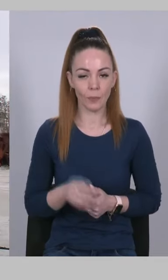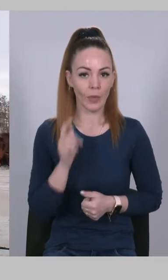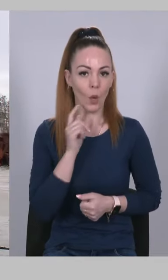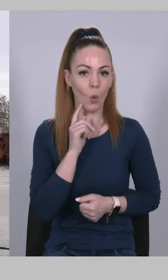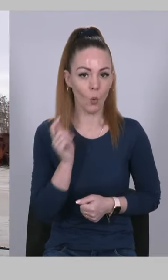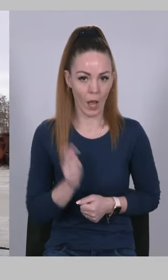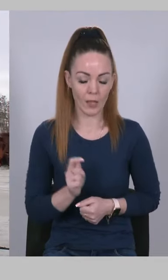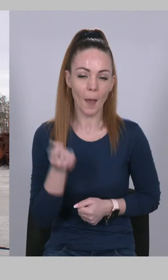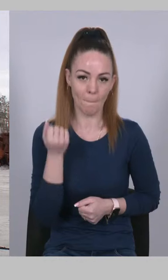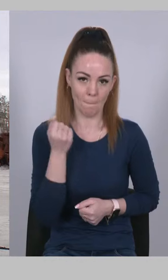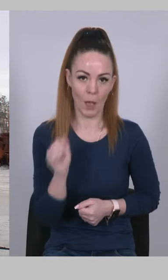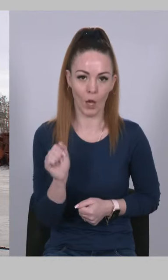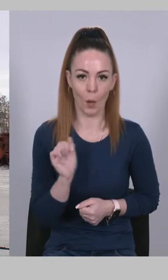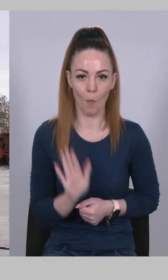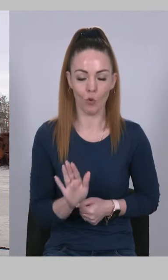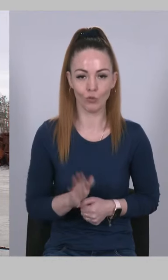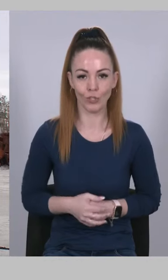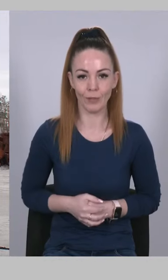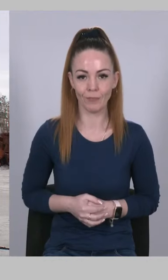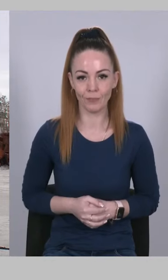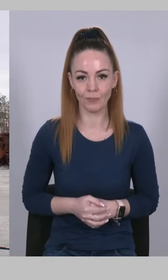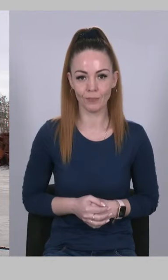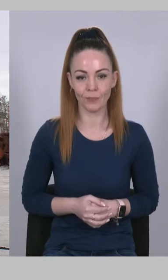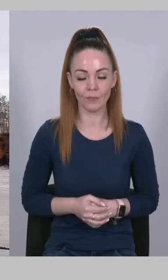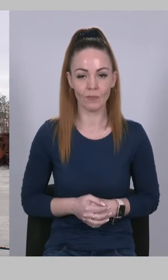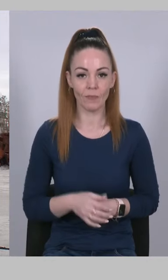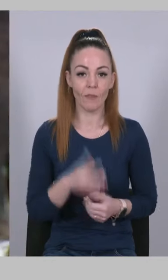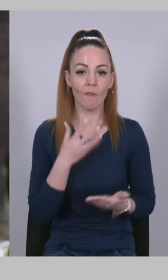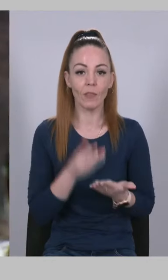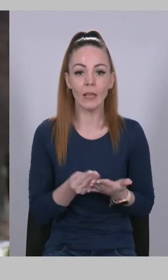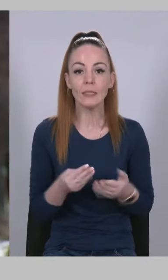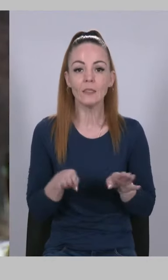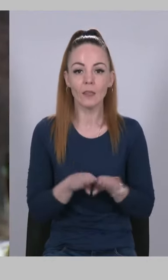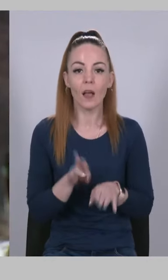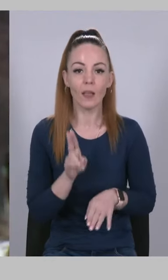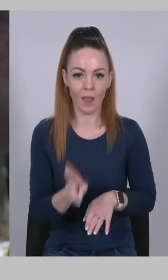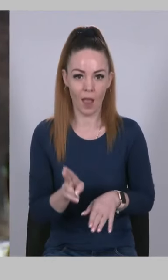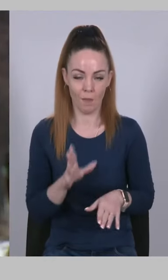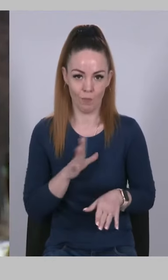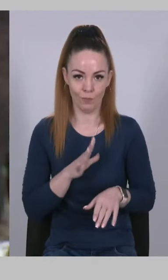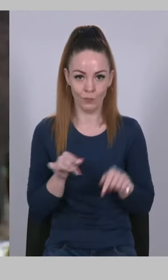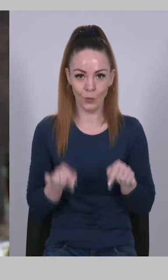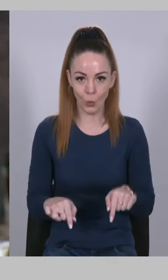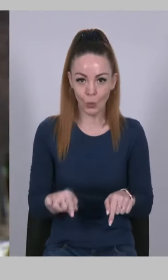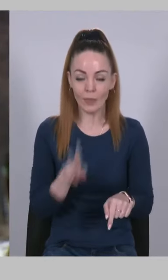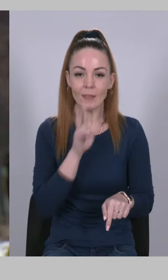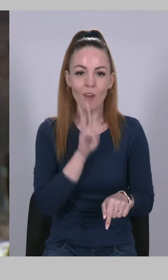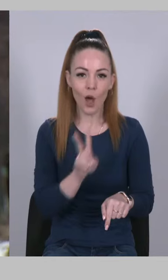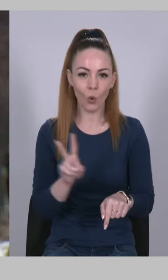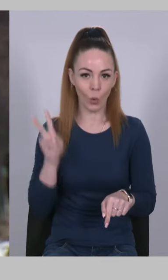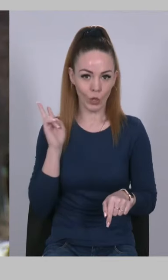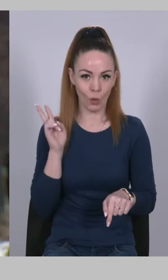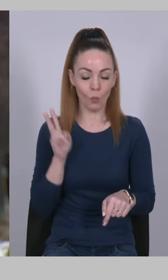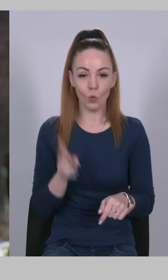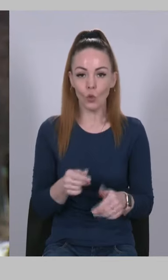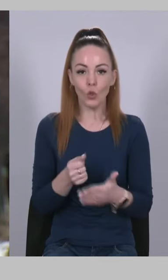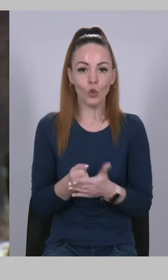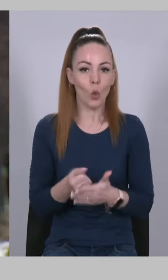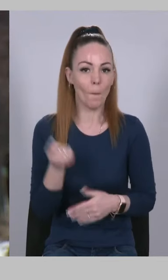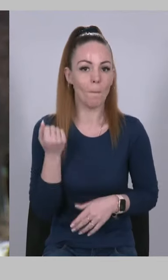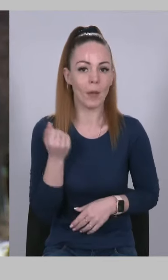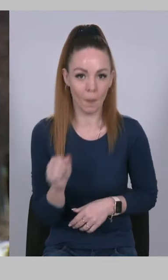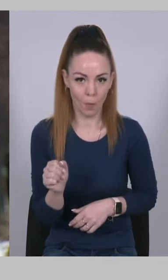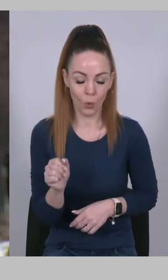Україна переможе. Власне, так, як це і відбулося. Тут, два роки тому, до перемоги.